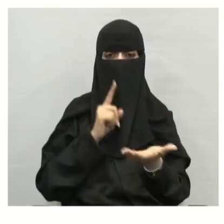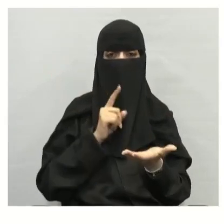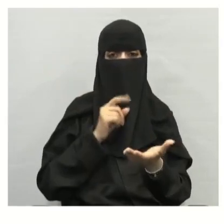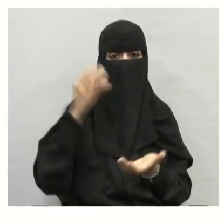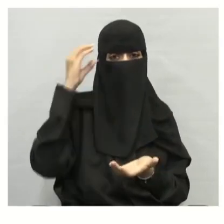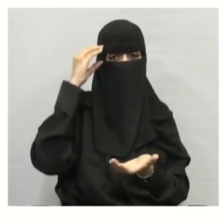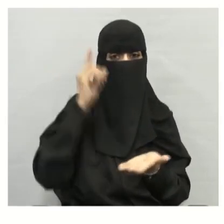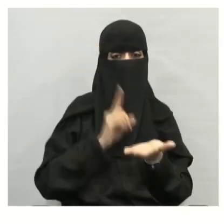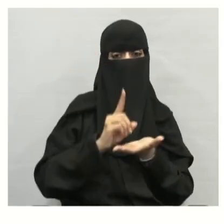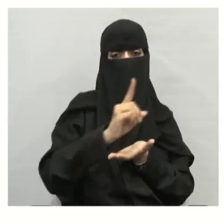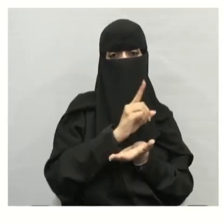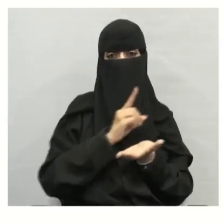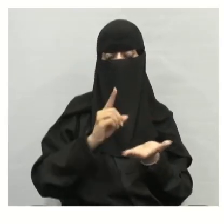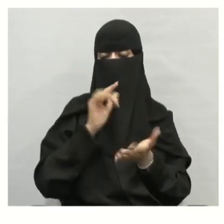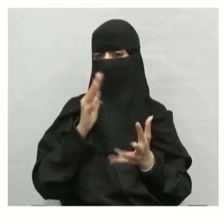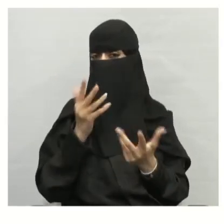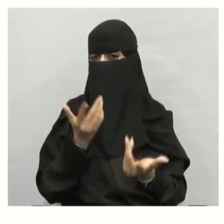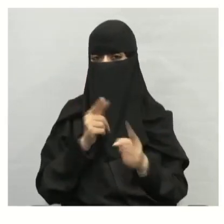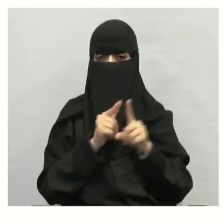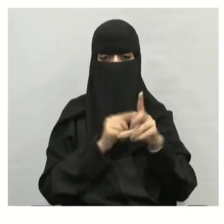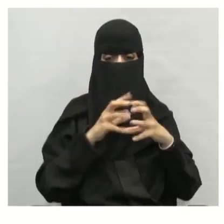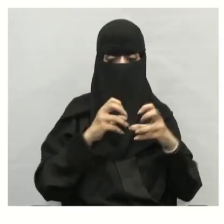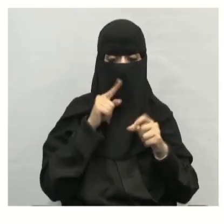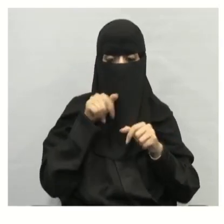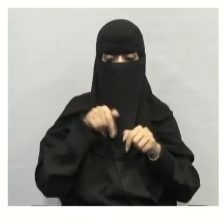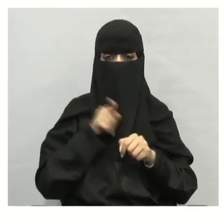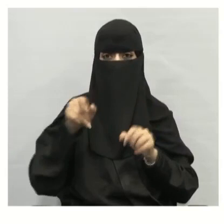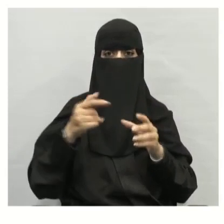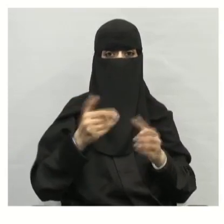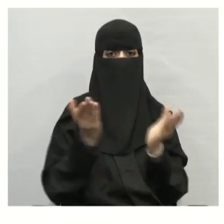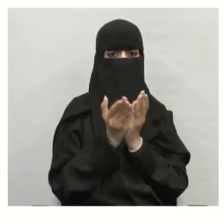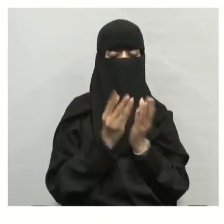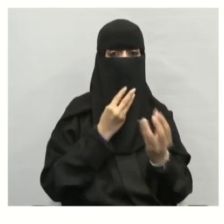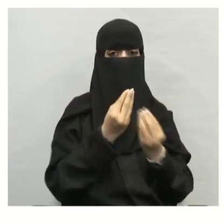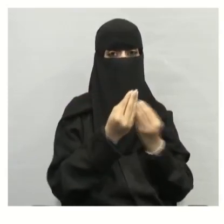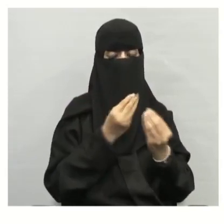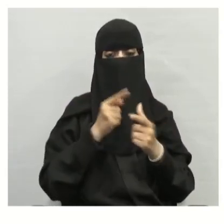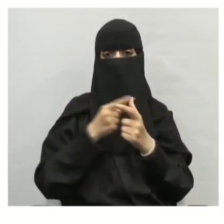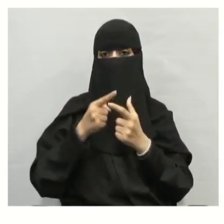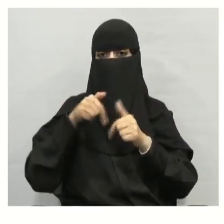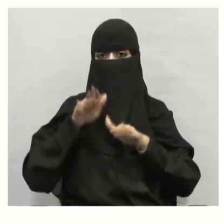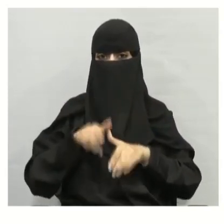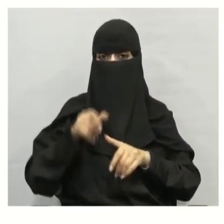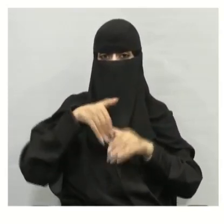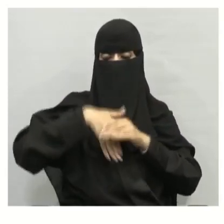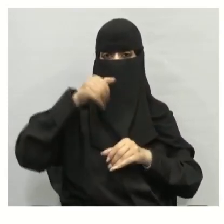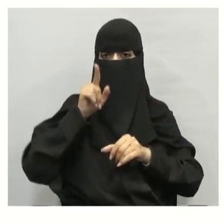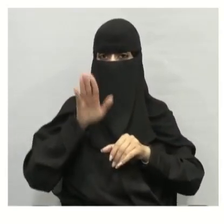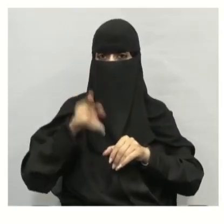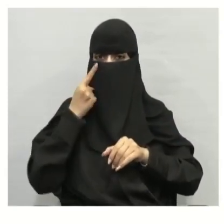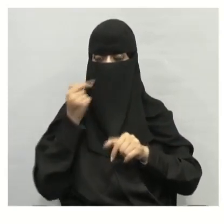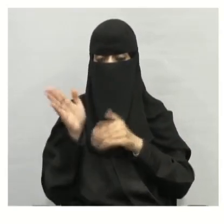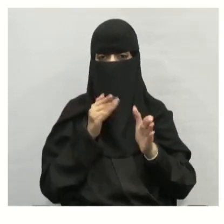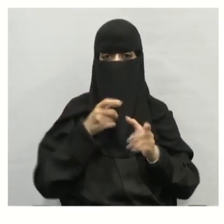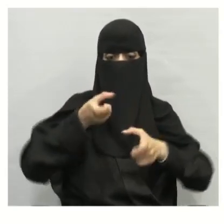علم البيئة ما هو علم البيئة؟ علم البيئة هو دراسة التفاعل بين المخلوقات الحية